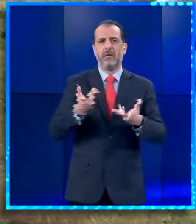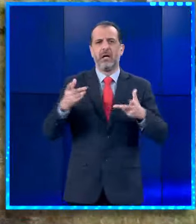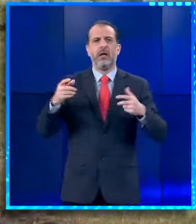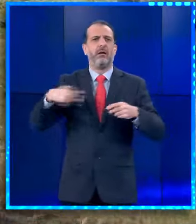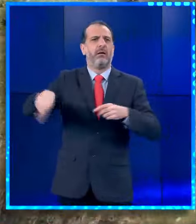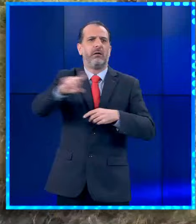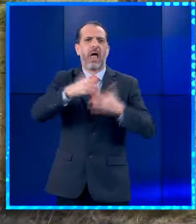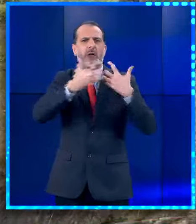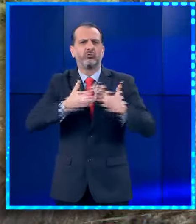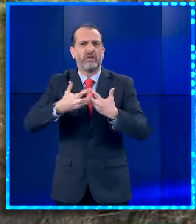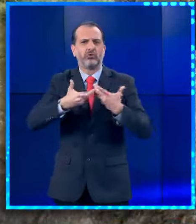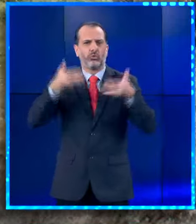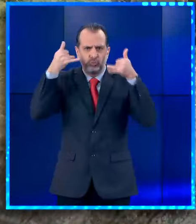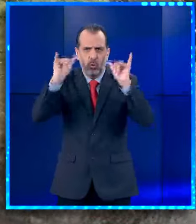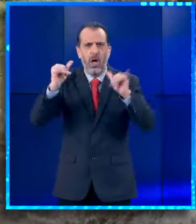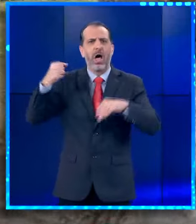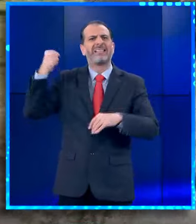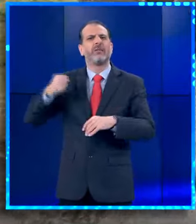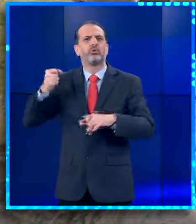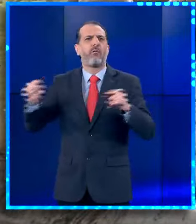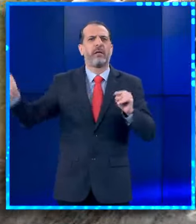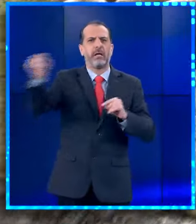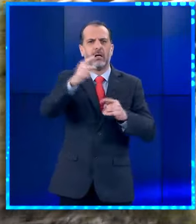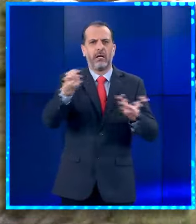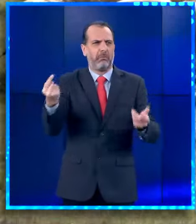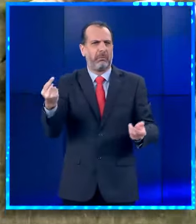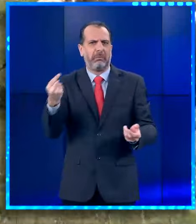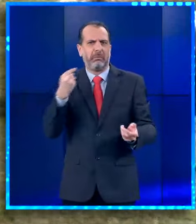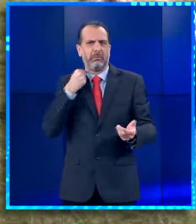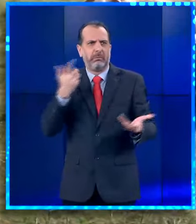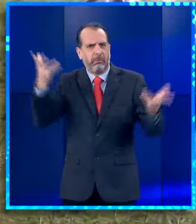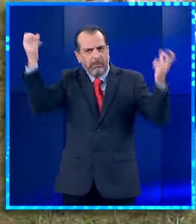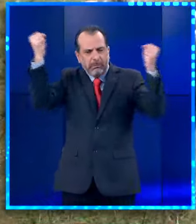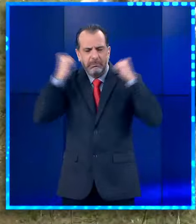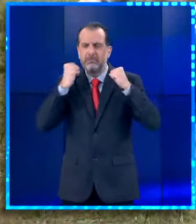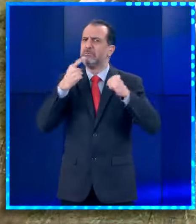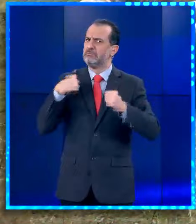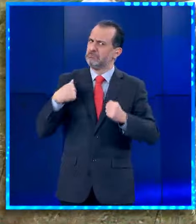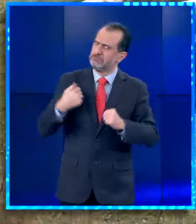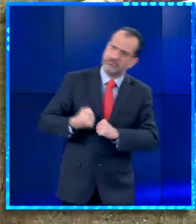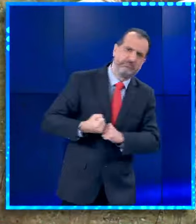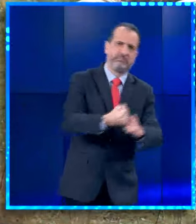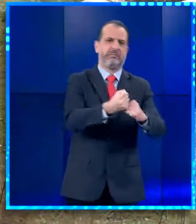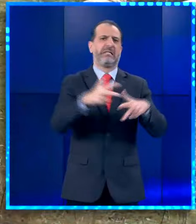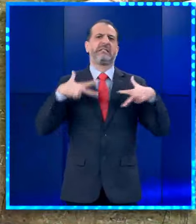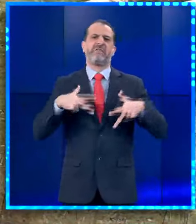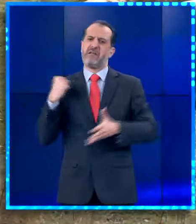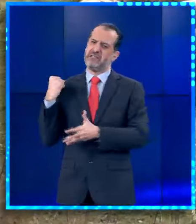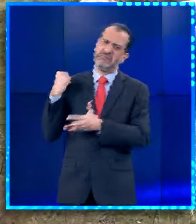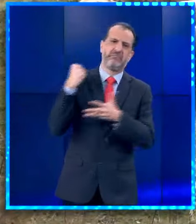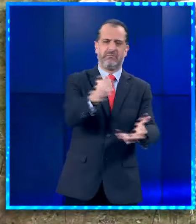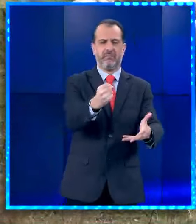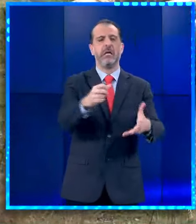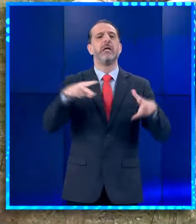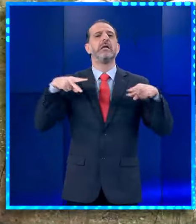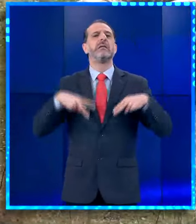δυσκολεύονται πολλοί να τα βγάλουν πέρα και με τις υποχρεώσεις που έχουν για τις οικογένειές τους. Ο Υπουργός Αγροτικής Ανάπτυξης ζήτησε από όλες τις